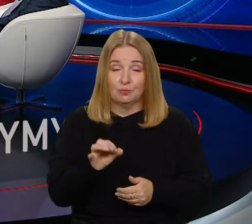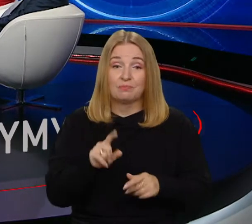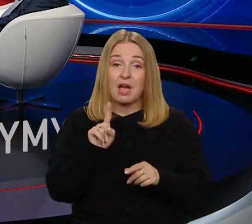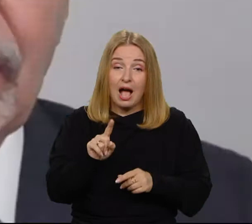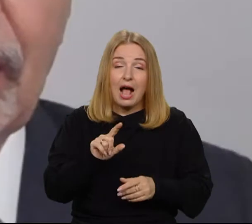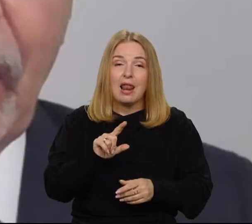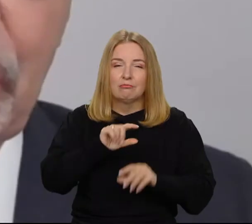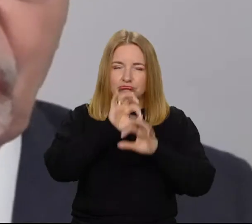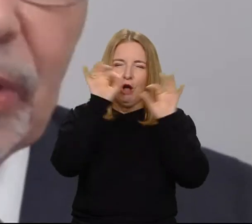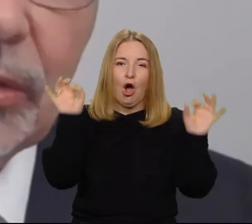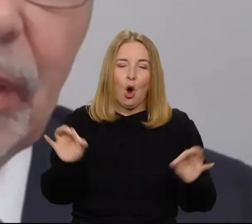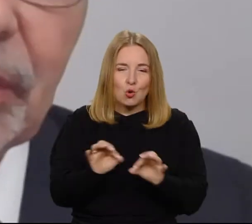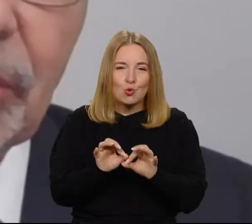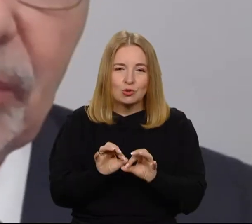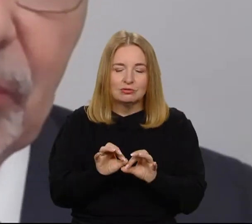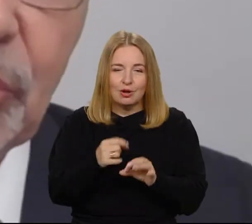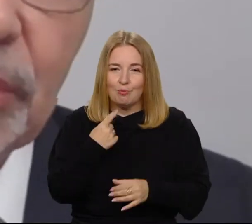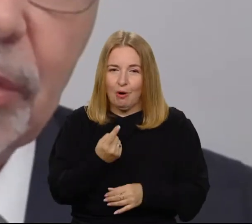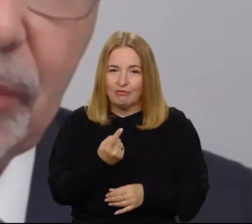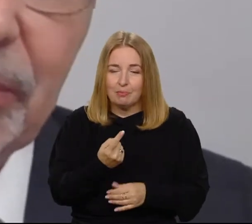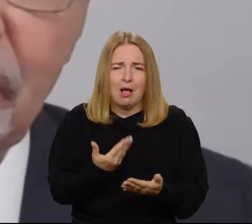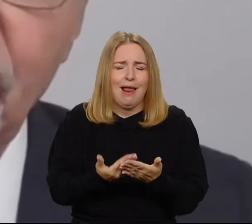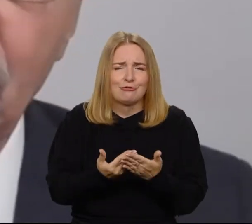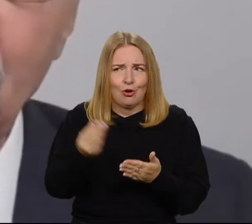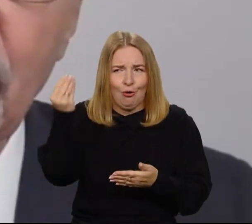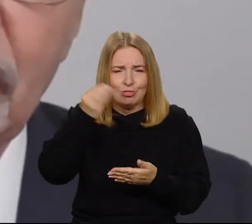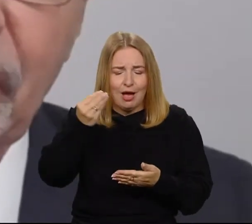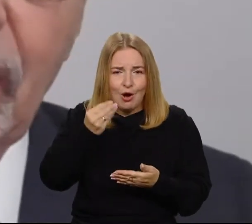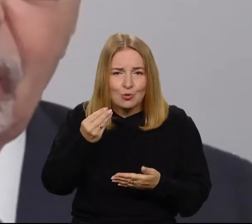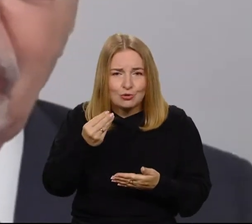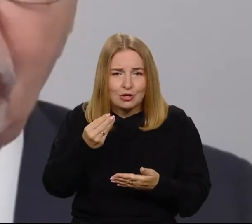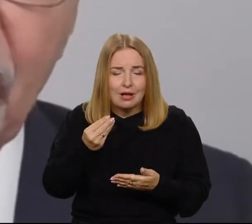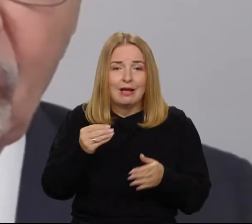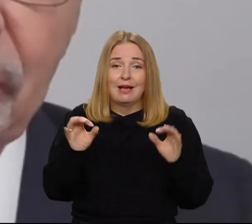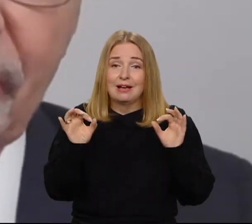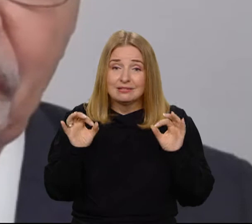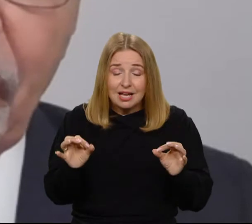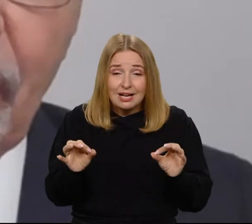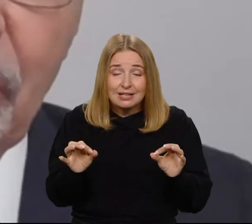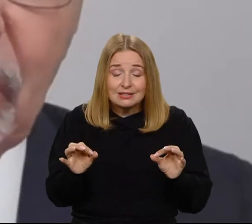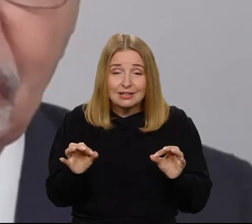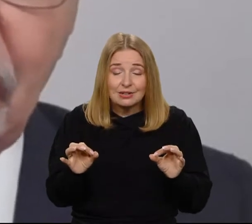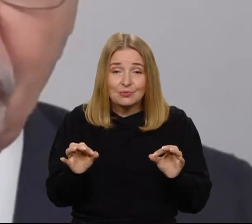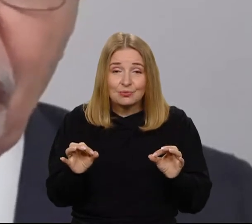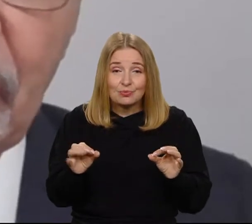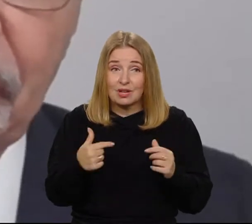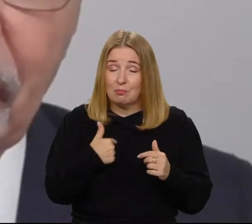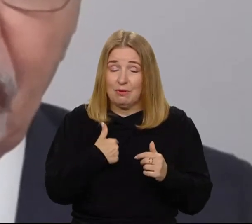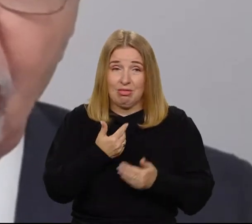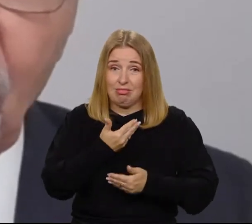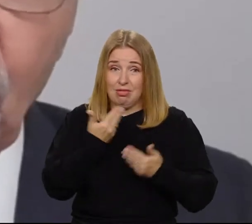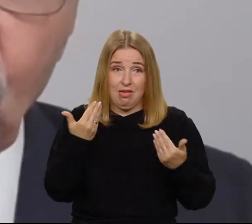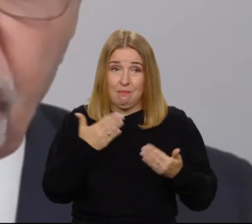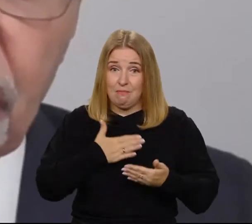Sokratesem a propos tego, dlaczego się mamy uczyć i czy mamy się w ogóle uczyć, tak że tak na dobrą sprawę my nie tyle mamy